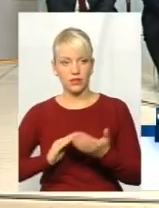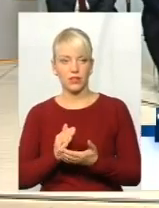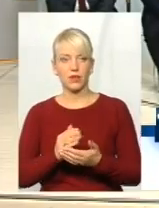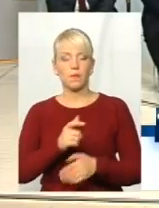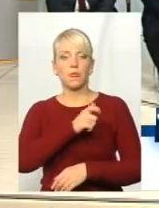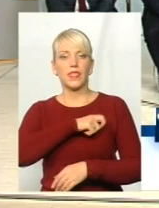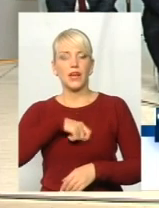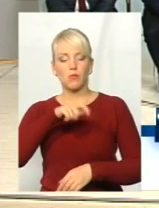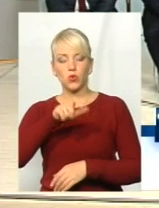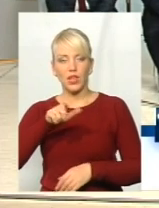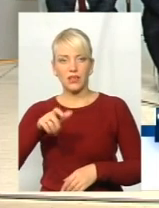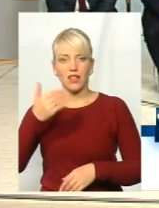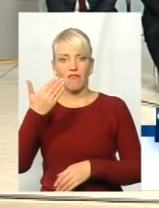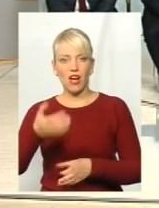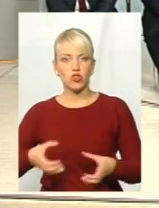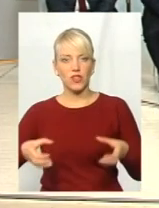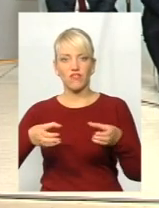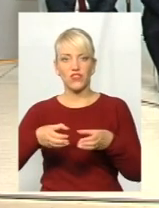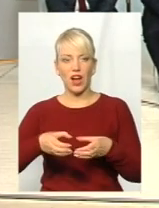Депутати вашої фракції